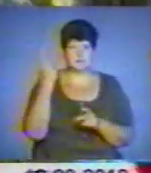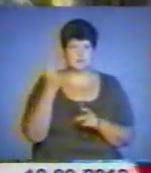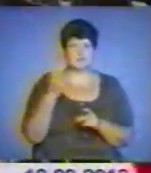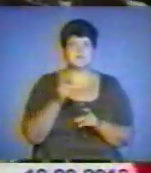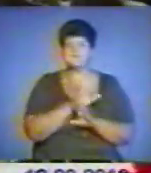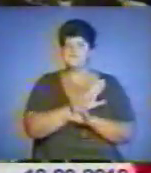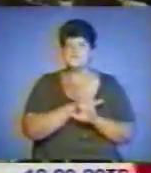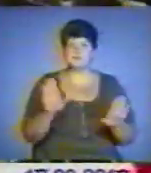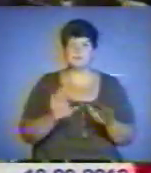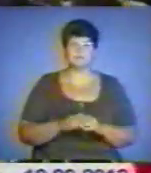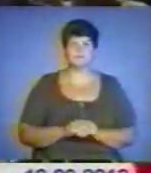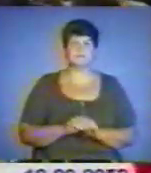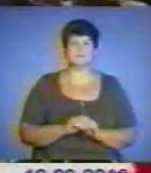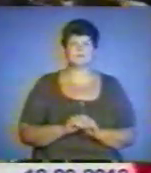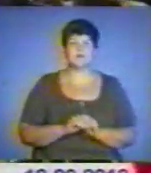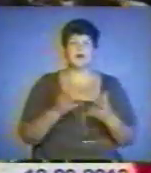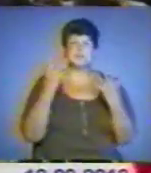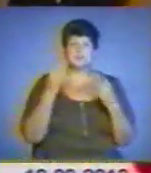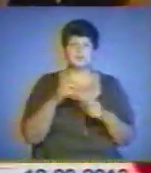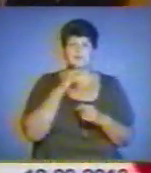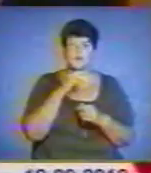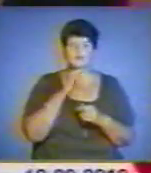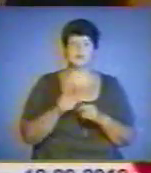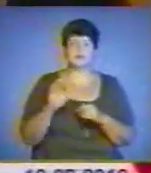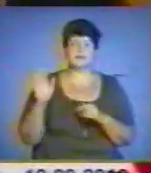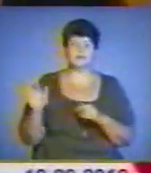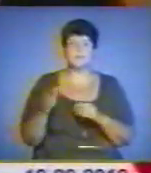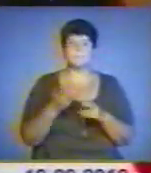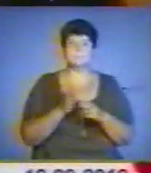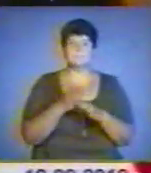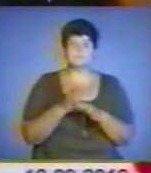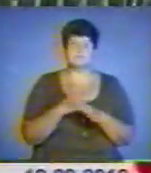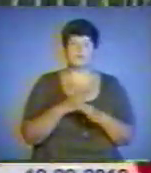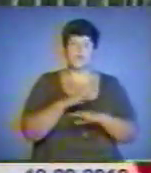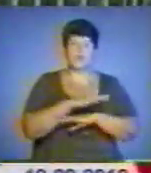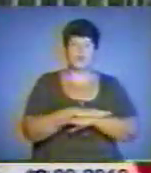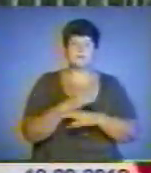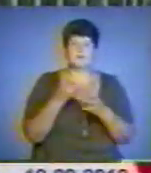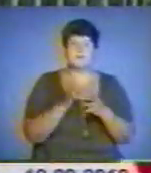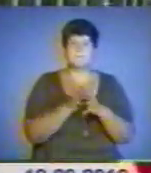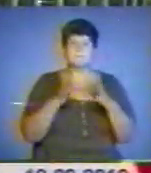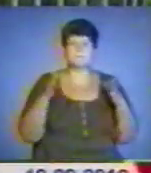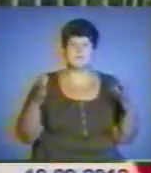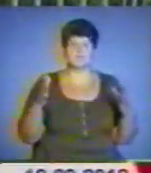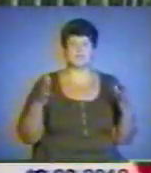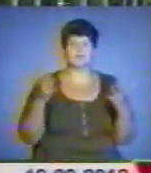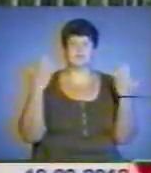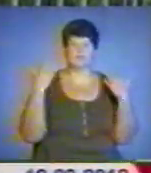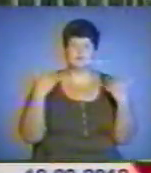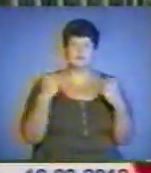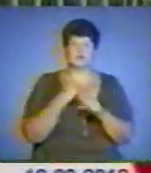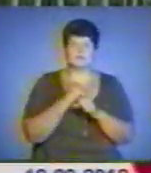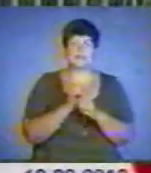Ніякі. А ще, зауважують учні, між уроками хотілося б довше відпочивати. Зробити більшу перерву.